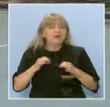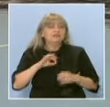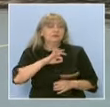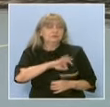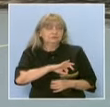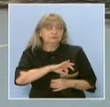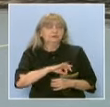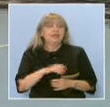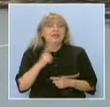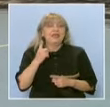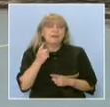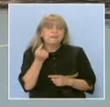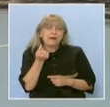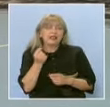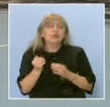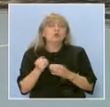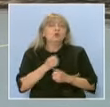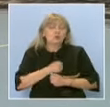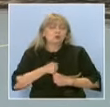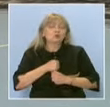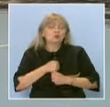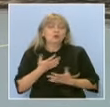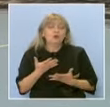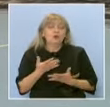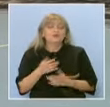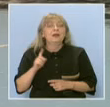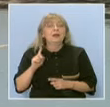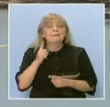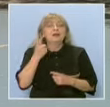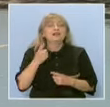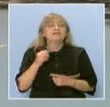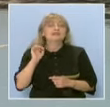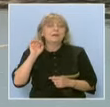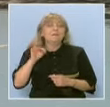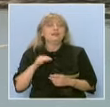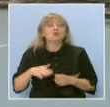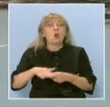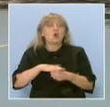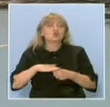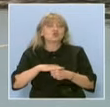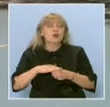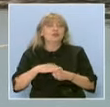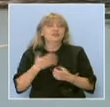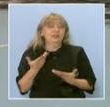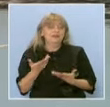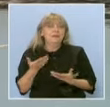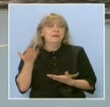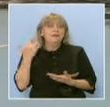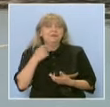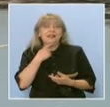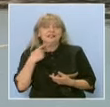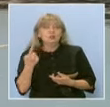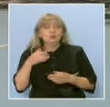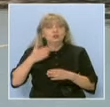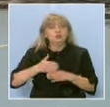идея по-трудна в крайна сметка, макар че първата, определенно беше по-основополагаща за мен, понеже от миналата година